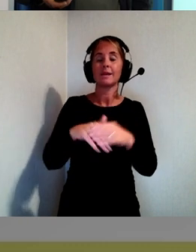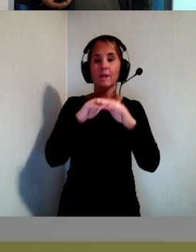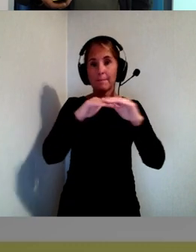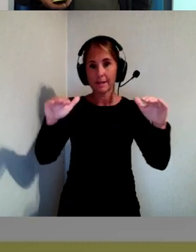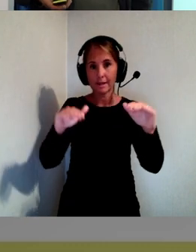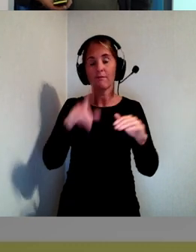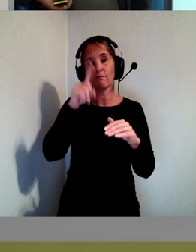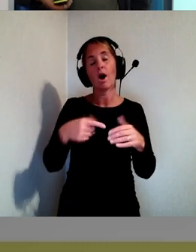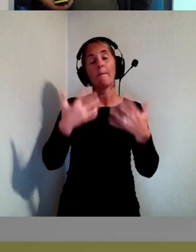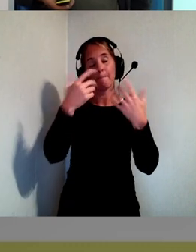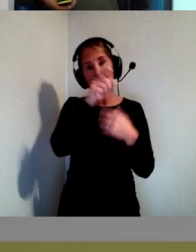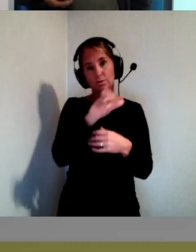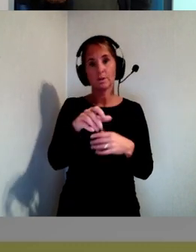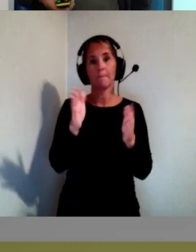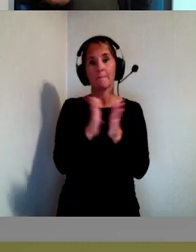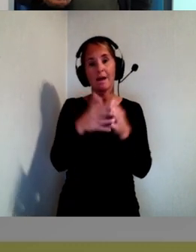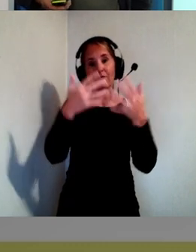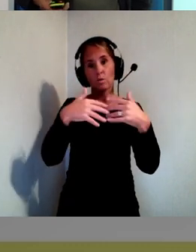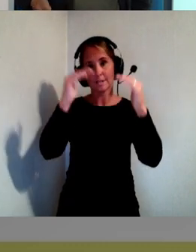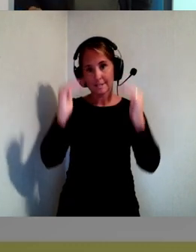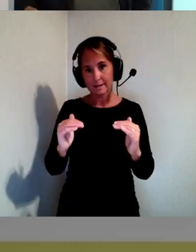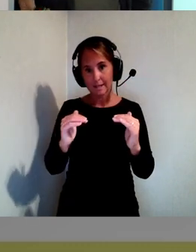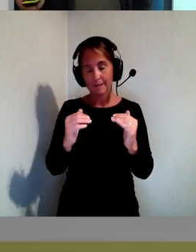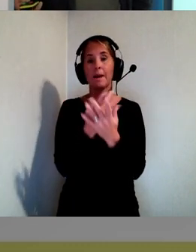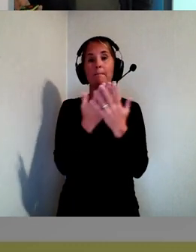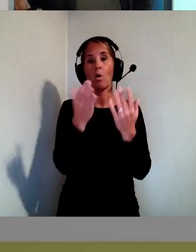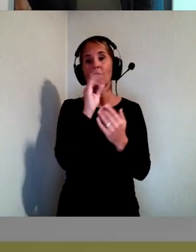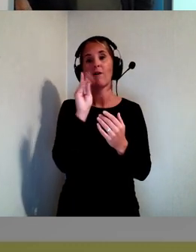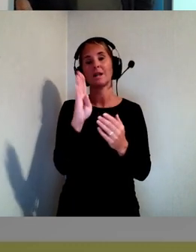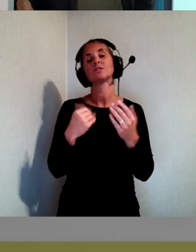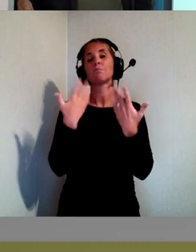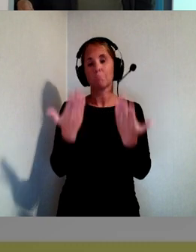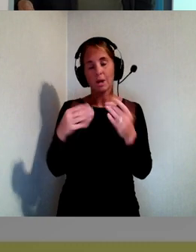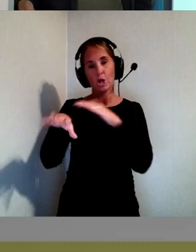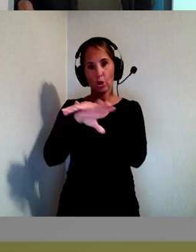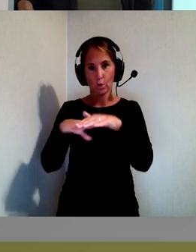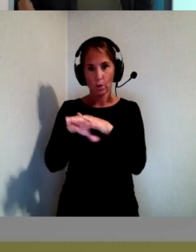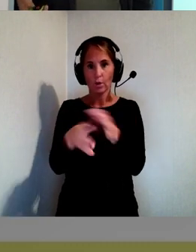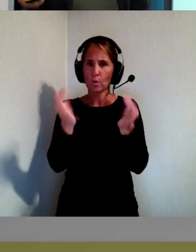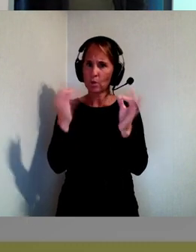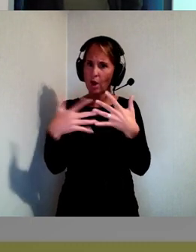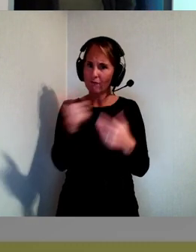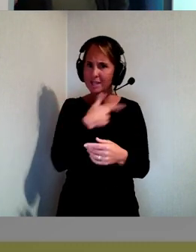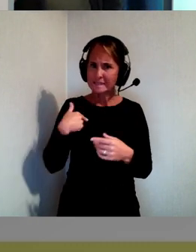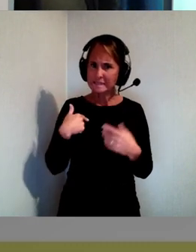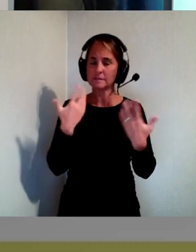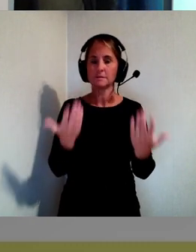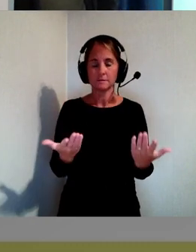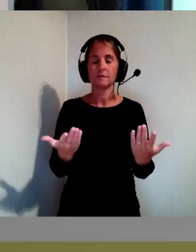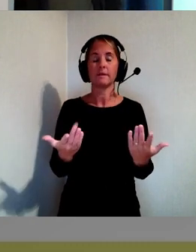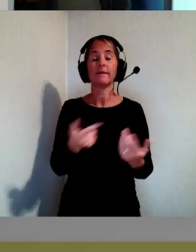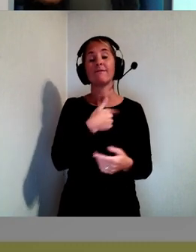med funktionsnedsättning. Med mångfald som grund. Och hur ska vi nu göra med det här då? Ja, det vi vill